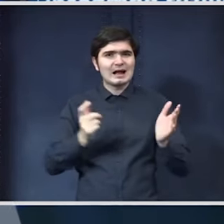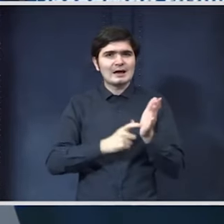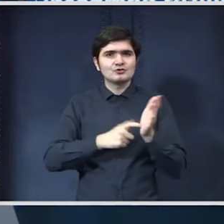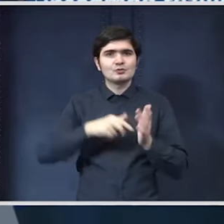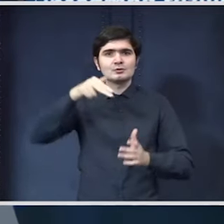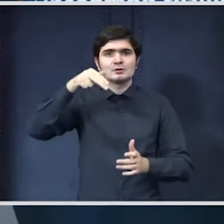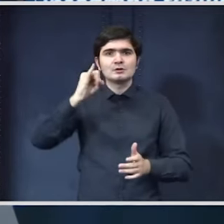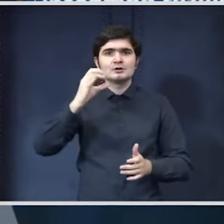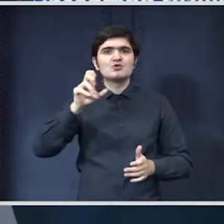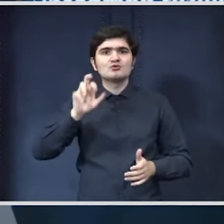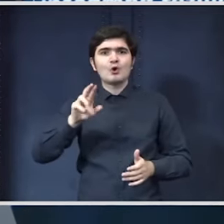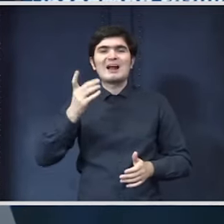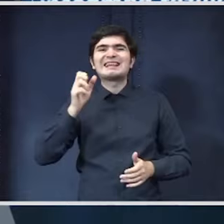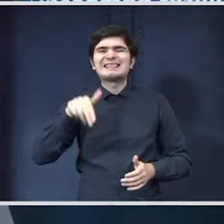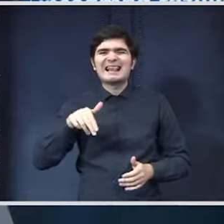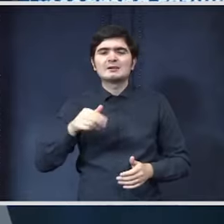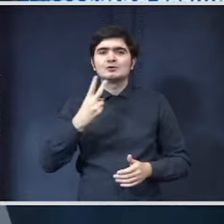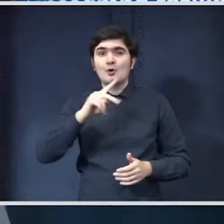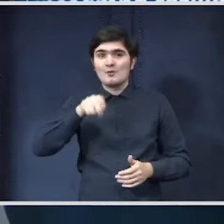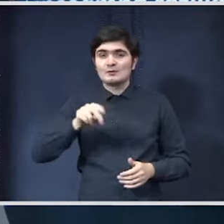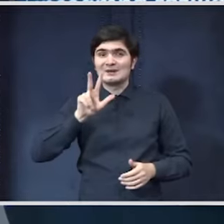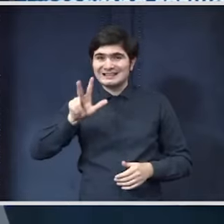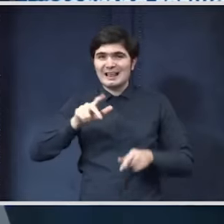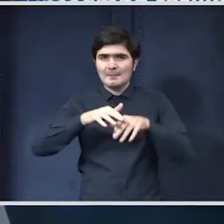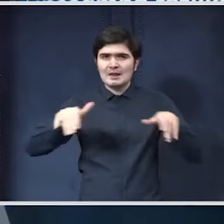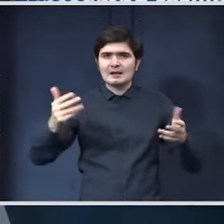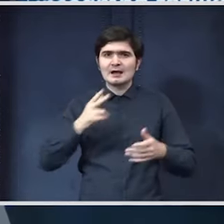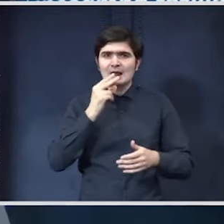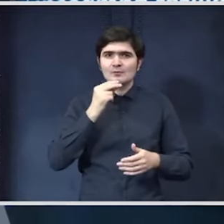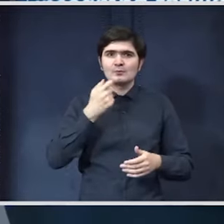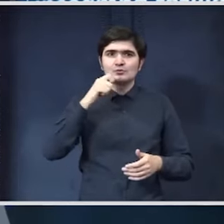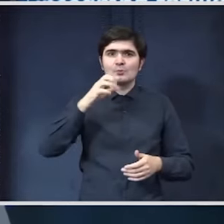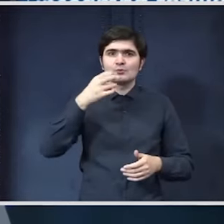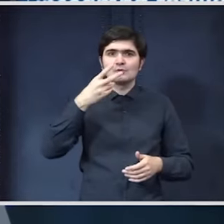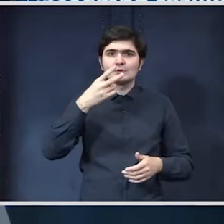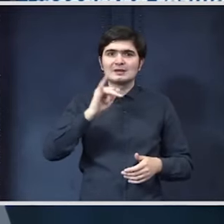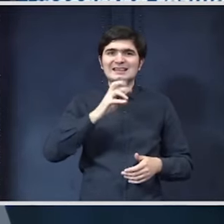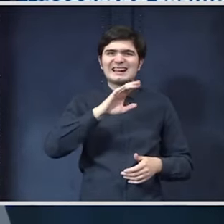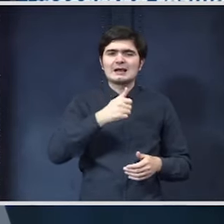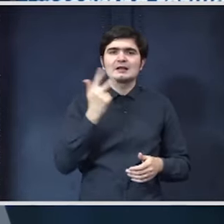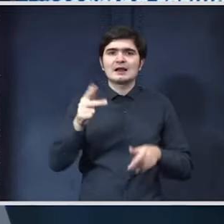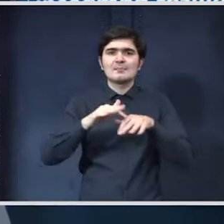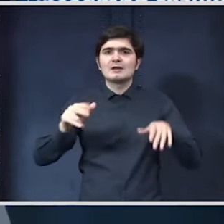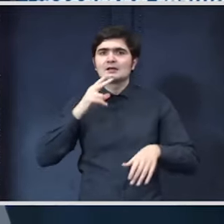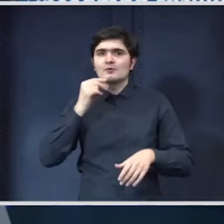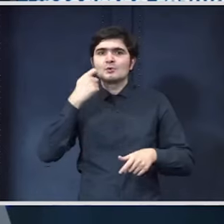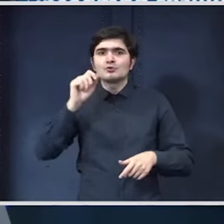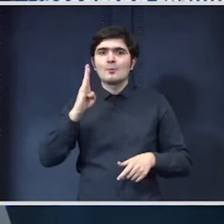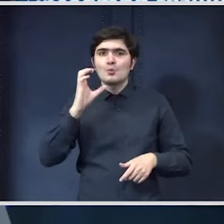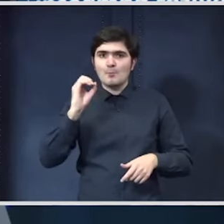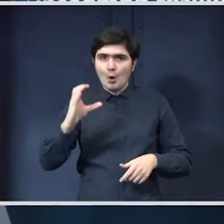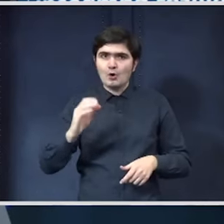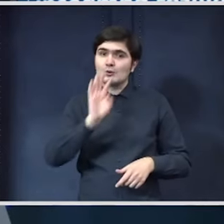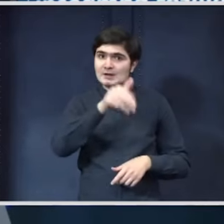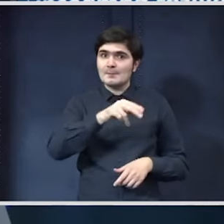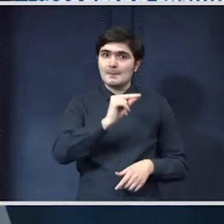Nicușor Dan, 2,3 miliarde despre care a vorbit domnul Chirica și 3 miliarde despre care a vorbit domnul Boc. Îi vor avea din